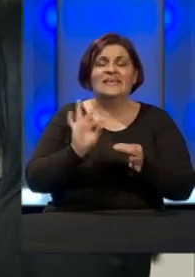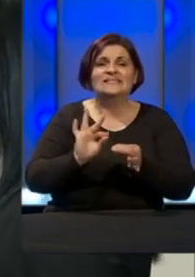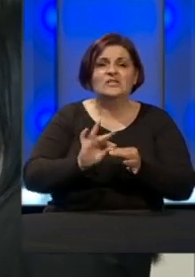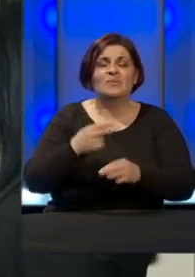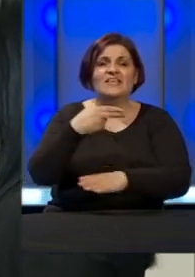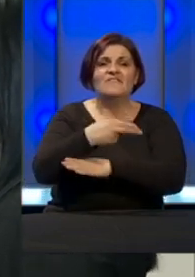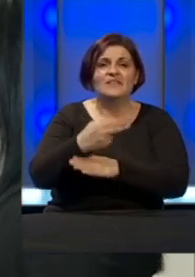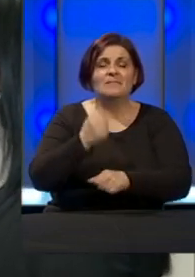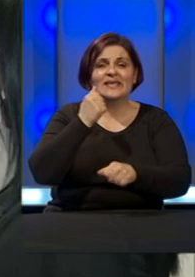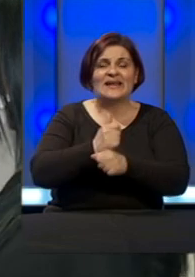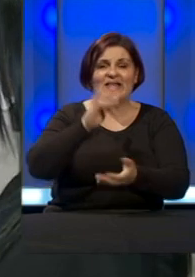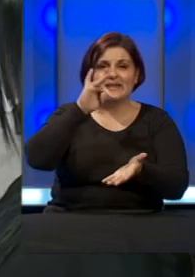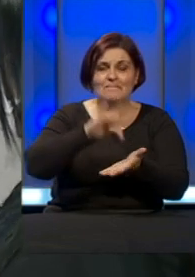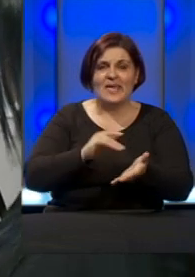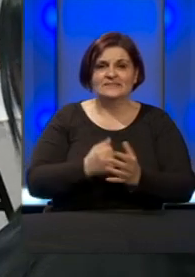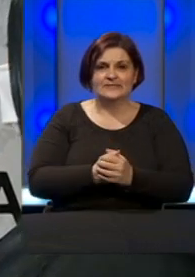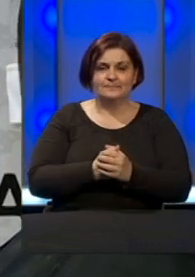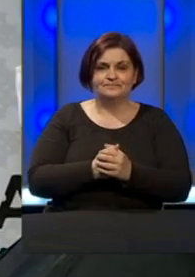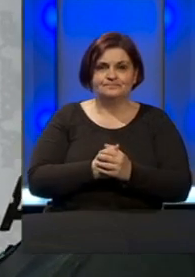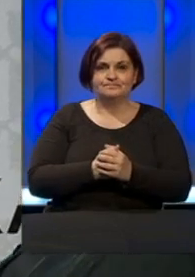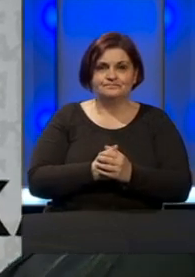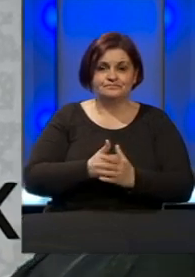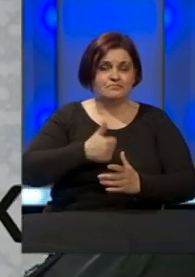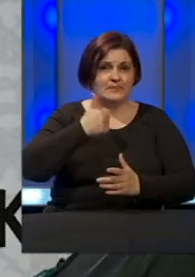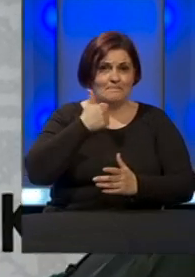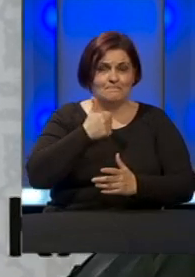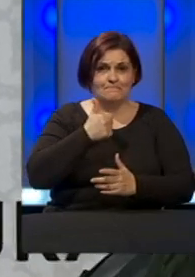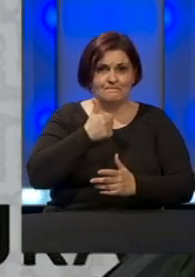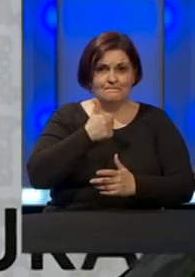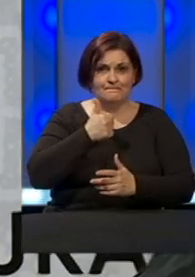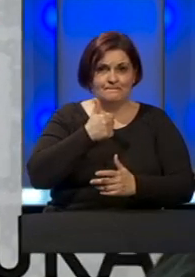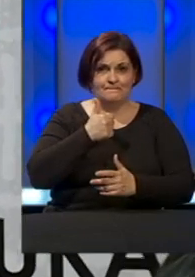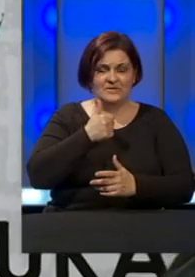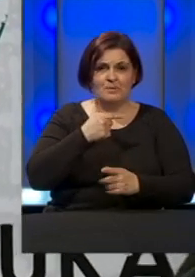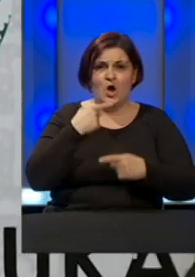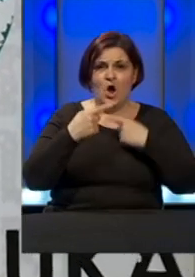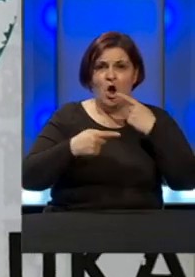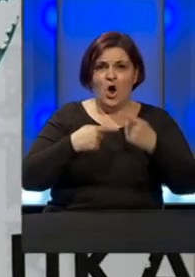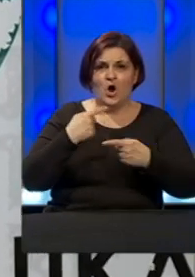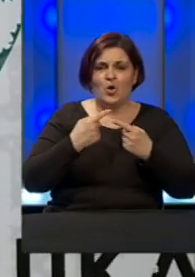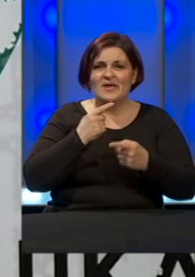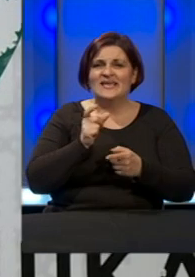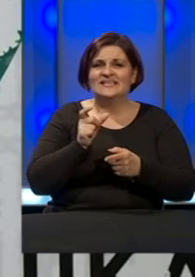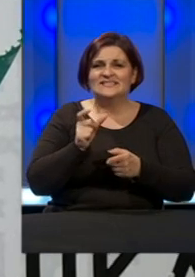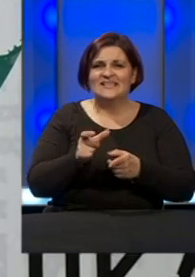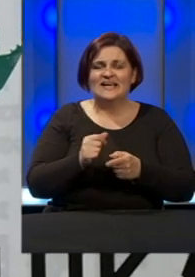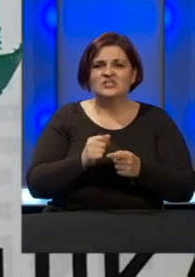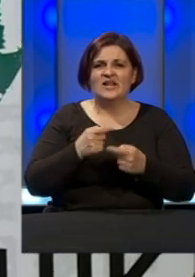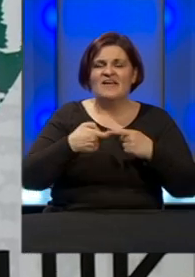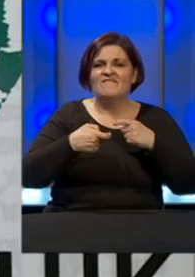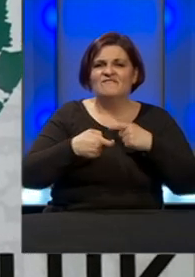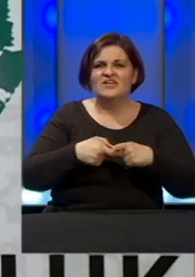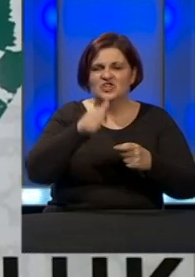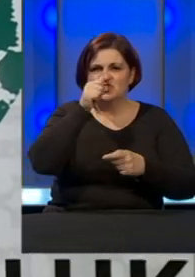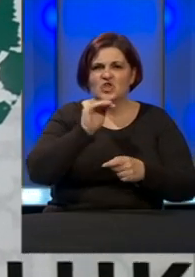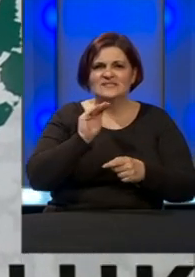preduzeća i radna mjesta? Pa prvo ću da prokomentaršim sa rečenicom ili dve ono što